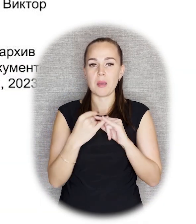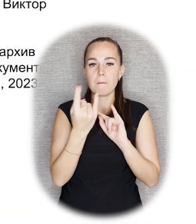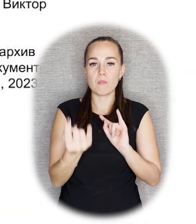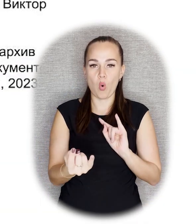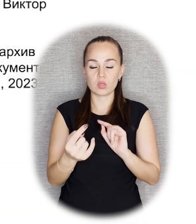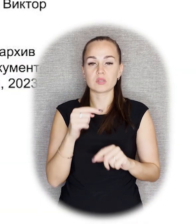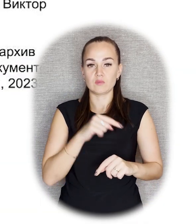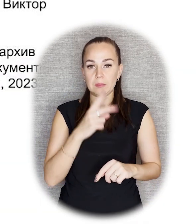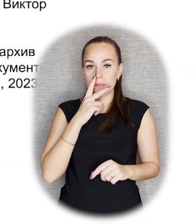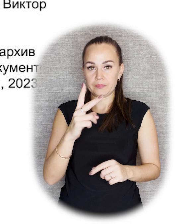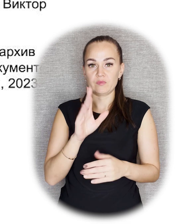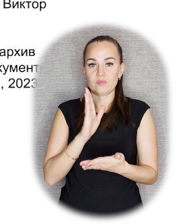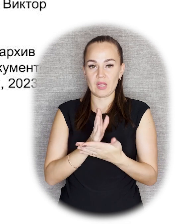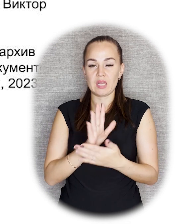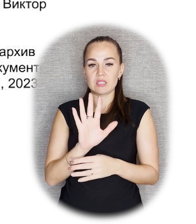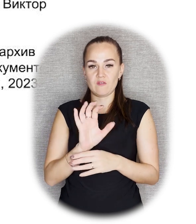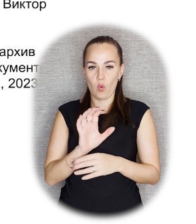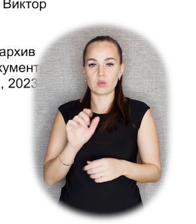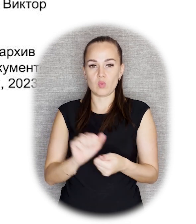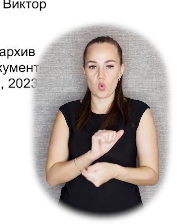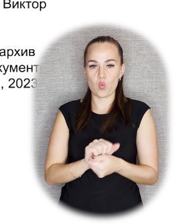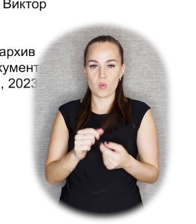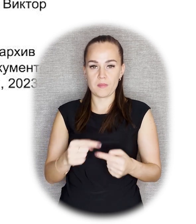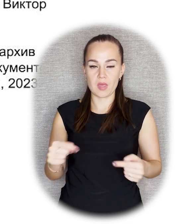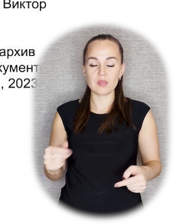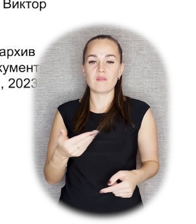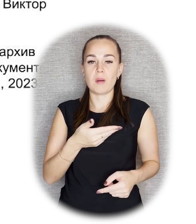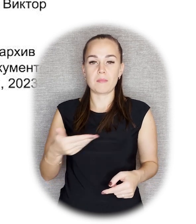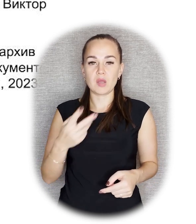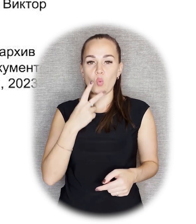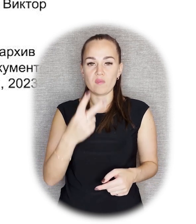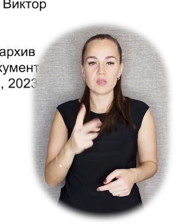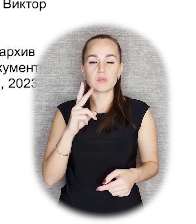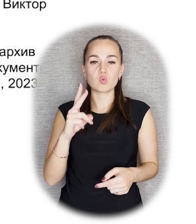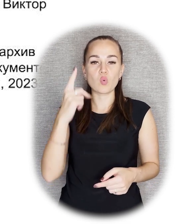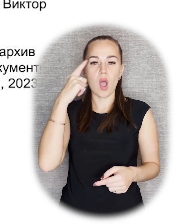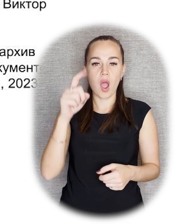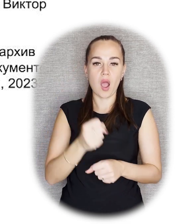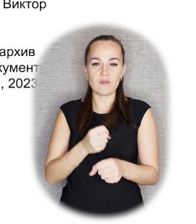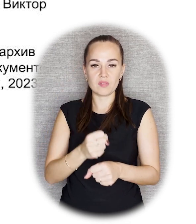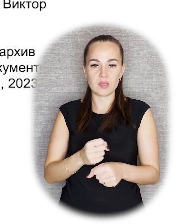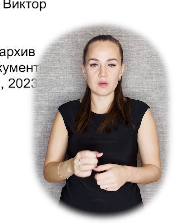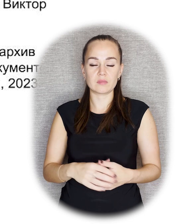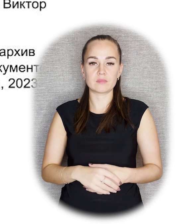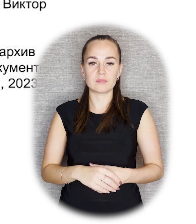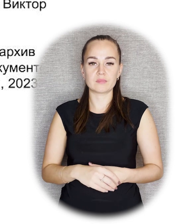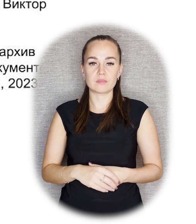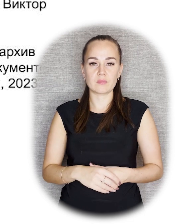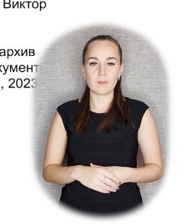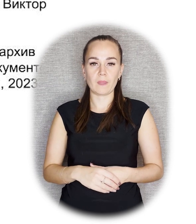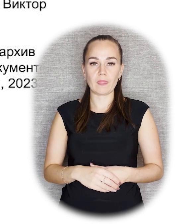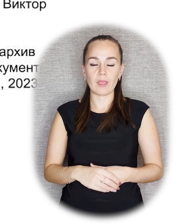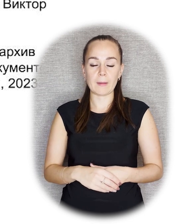архива кинофотофона документов мы видим автора, Леонида Шерфта, рядом со своим